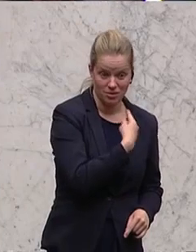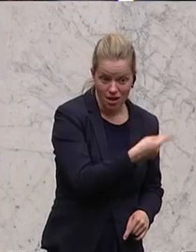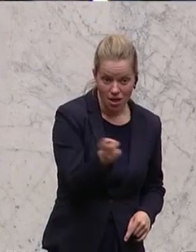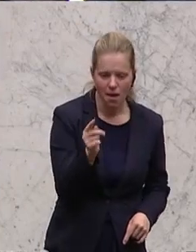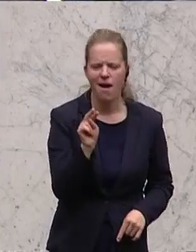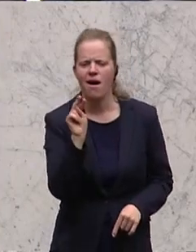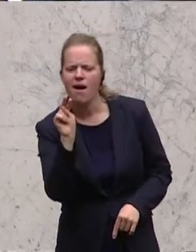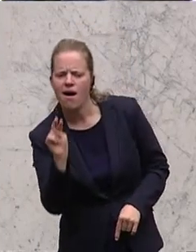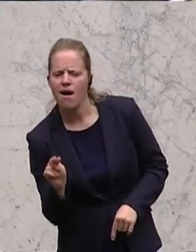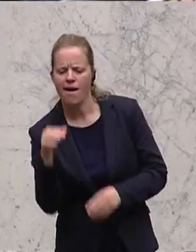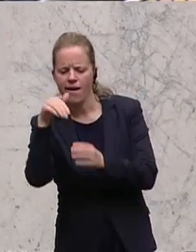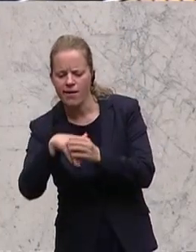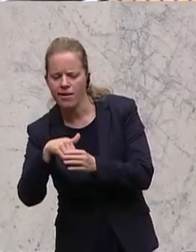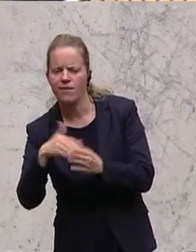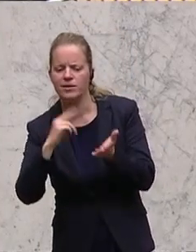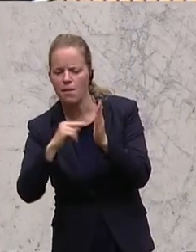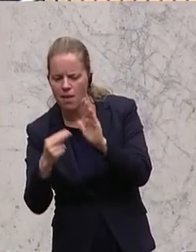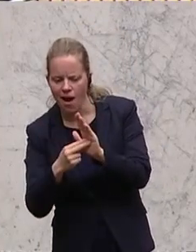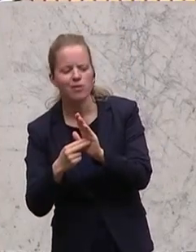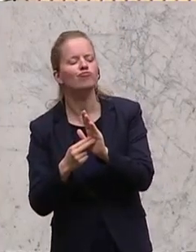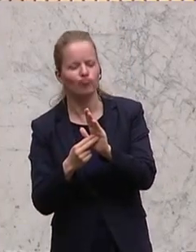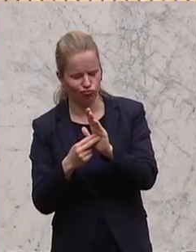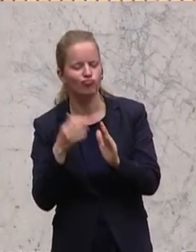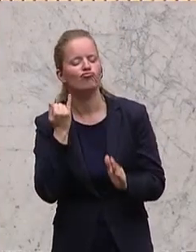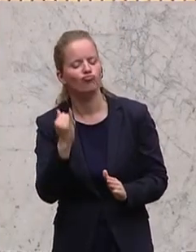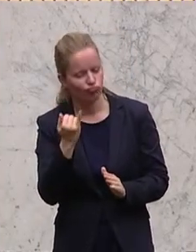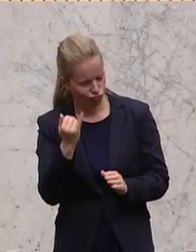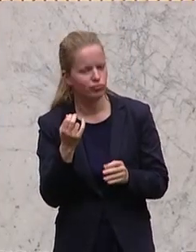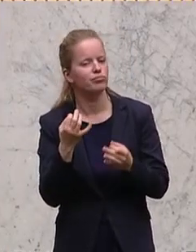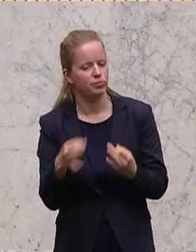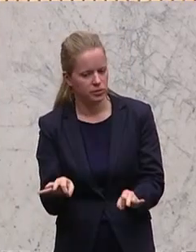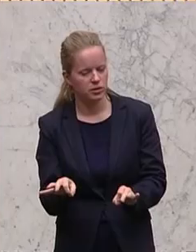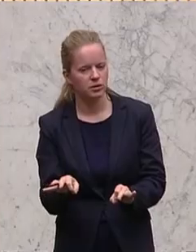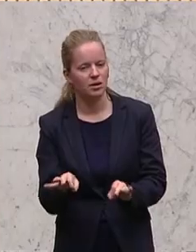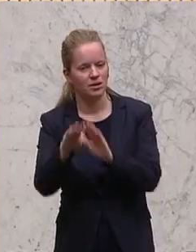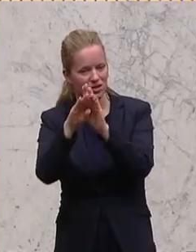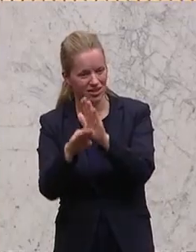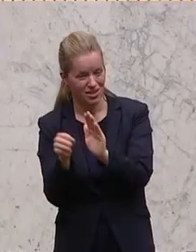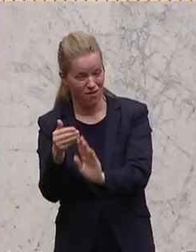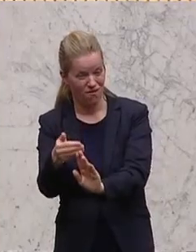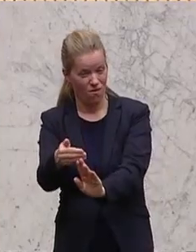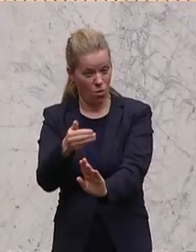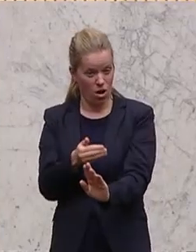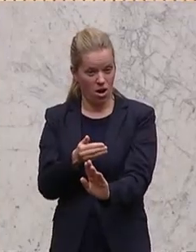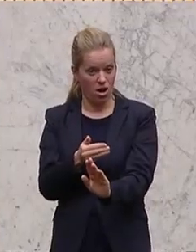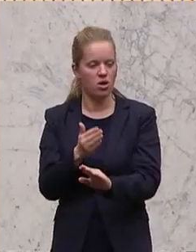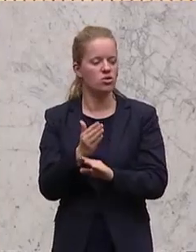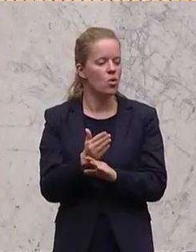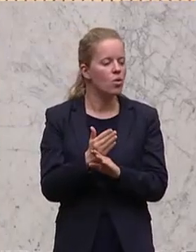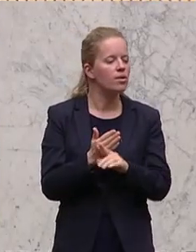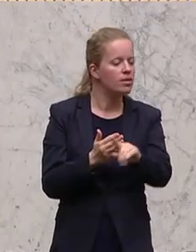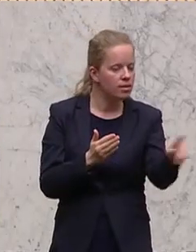identifizieren können und letztendlich im Vorprozess eines Gesetzes schon abgeholt werden, sich zu